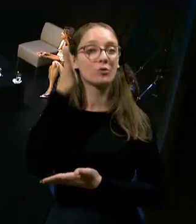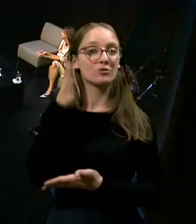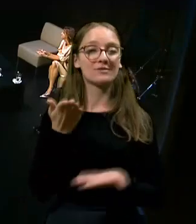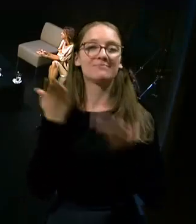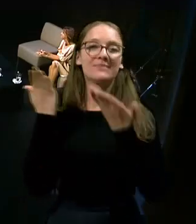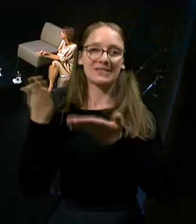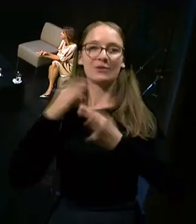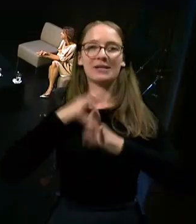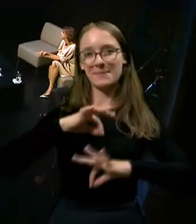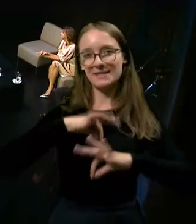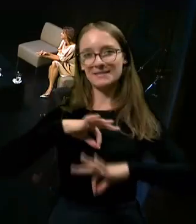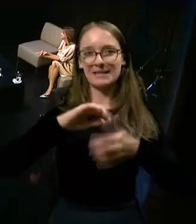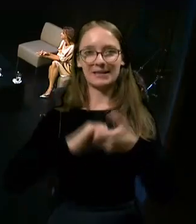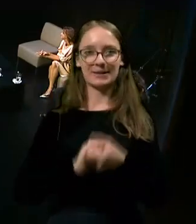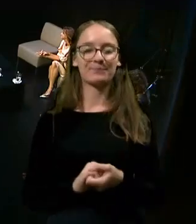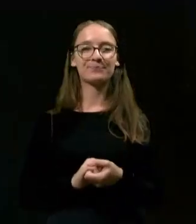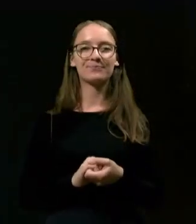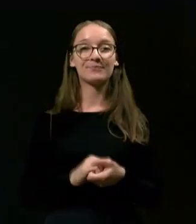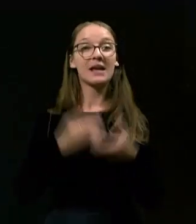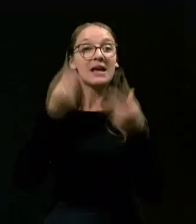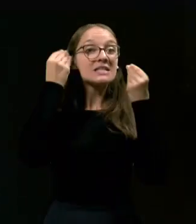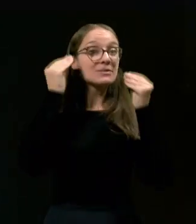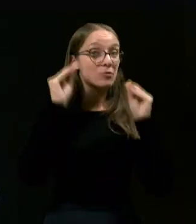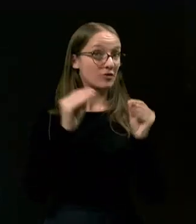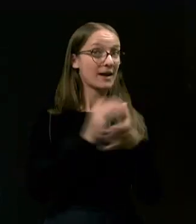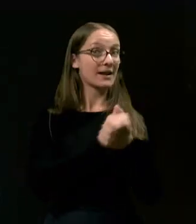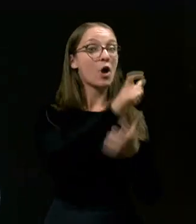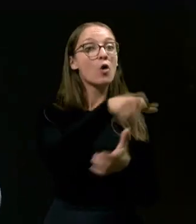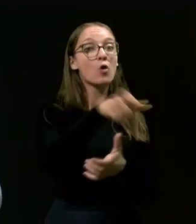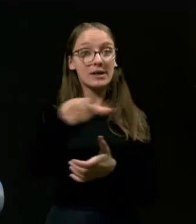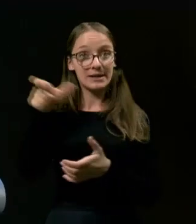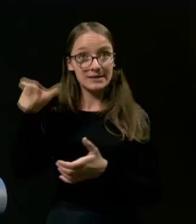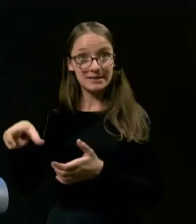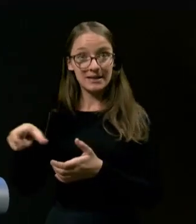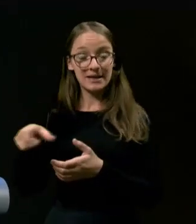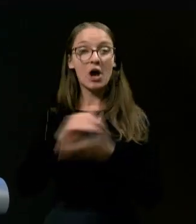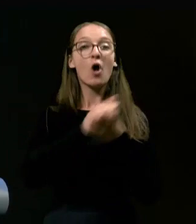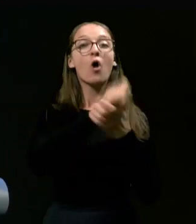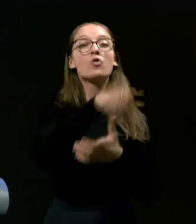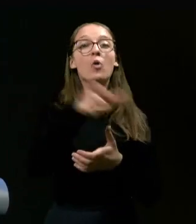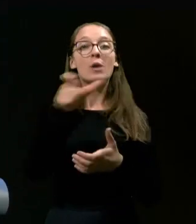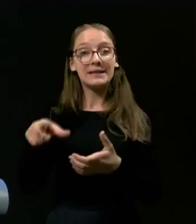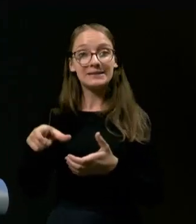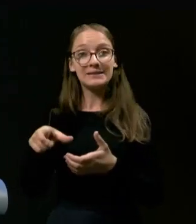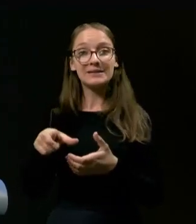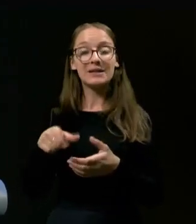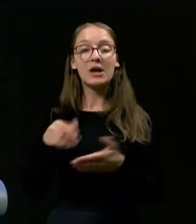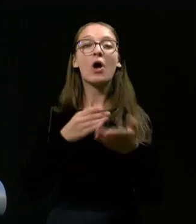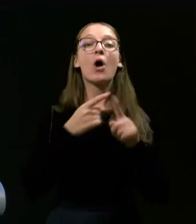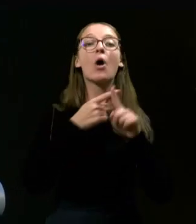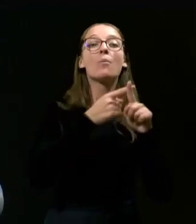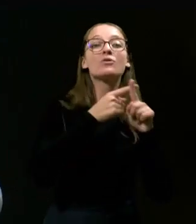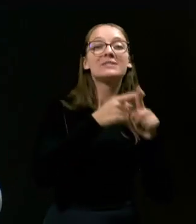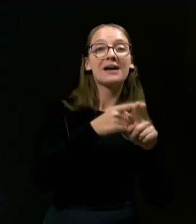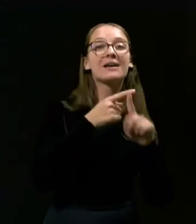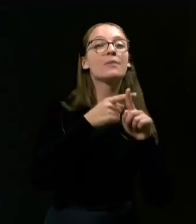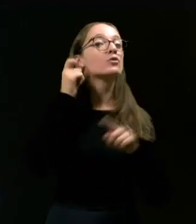Izvolite, predsednik. Spoštovane kolehice, kolehi, poslanke, poslanci,